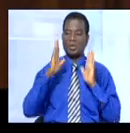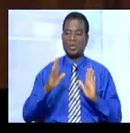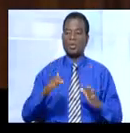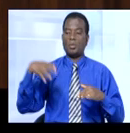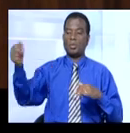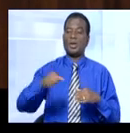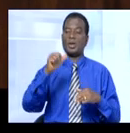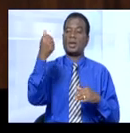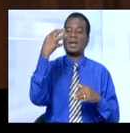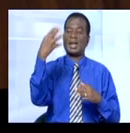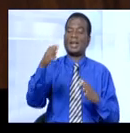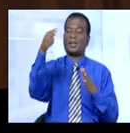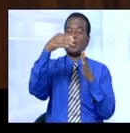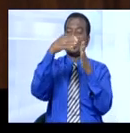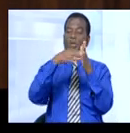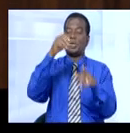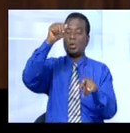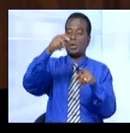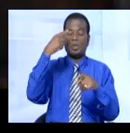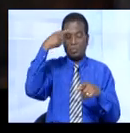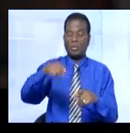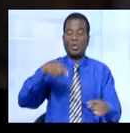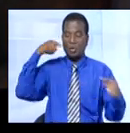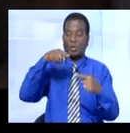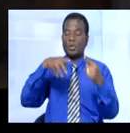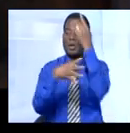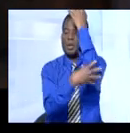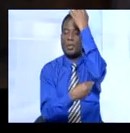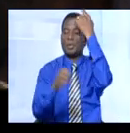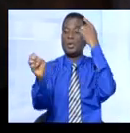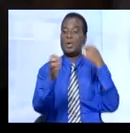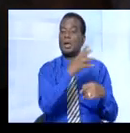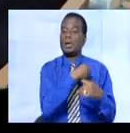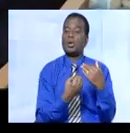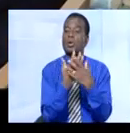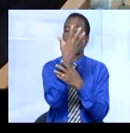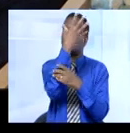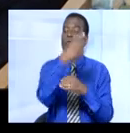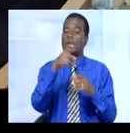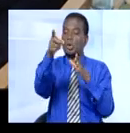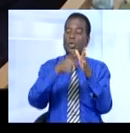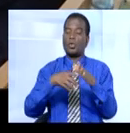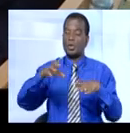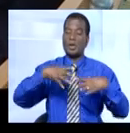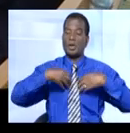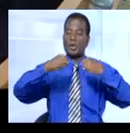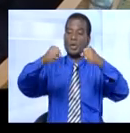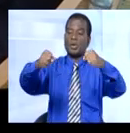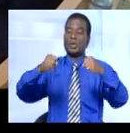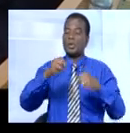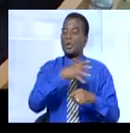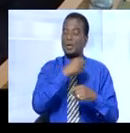engagements, un condensé de stratégies pour combattre l'extrême pauvreté et promouvoir les droits à la santé, appelé